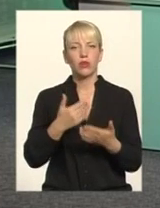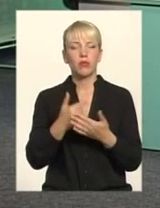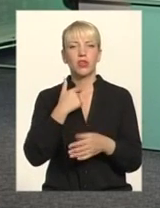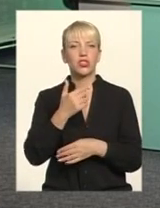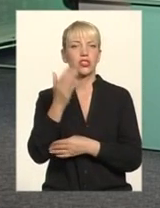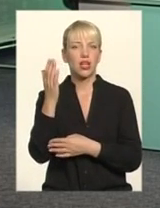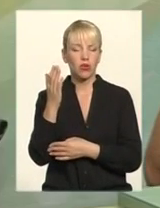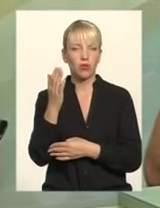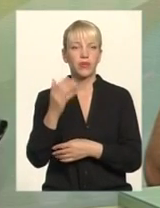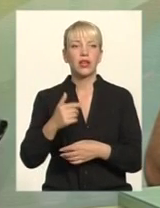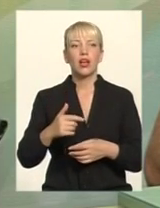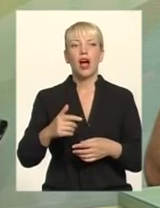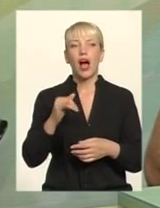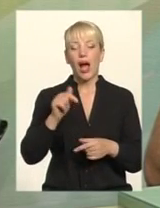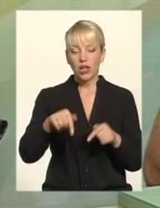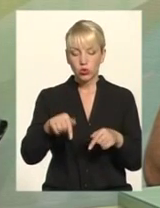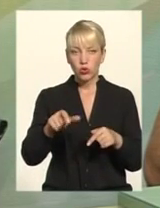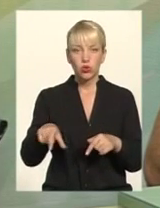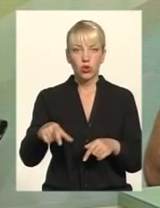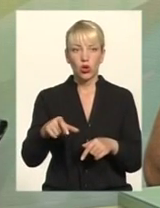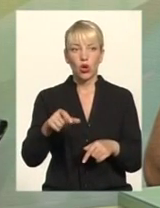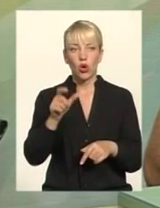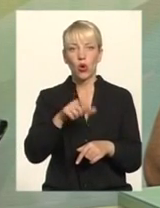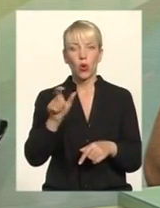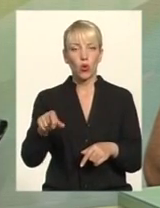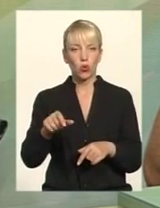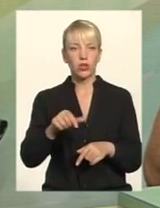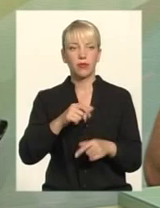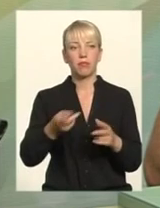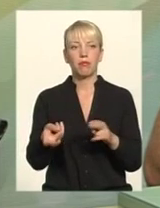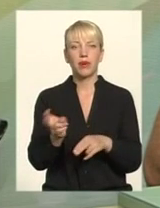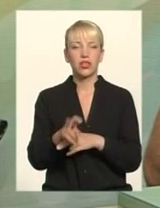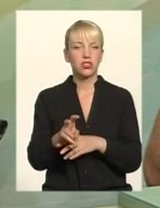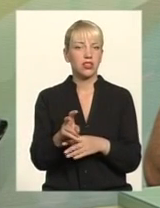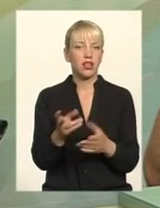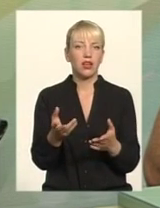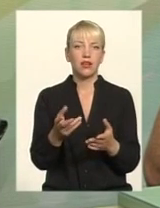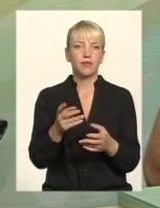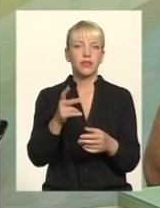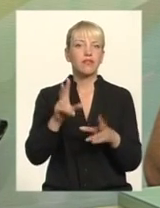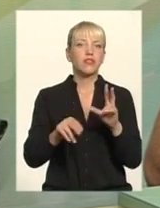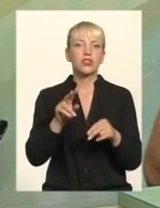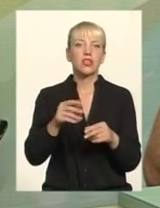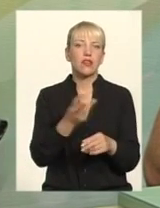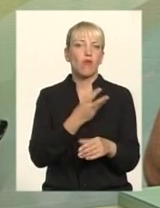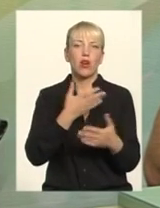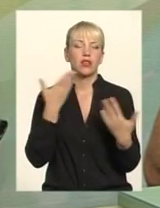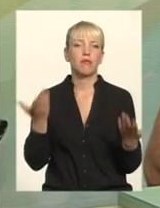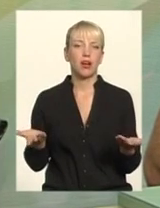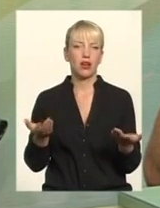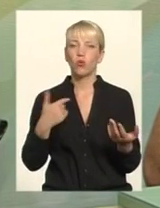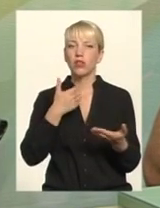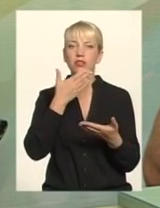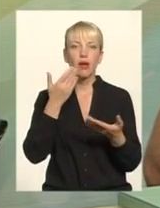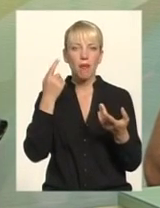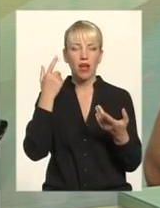підкупу А тут прийшли люди, шляхом на крові прийшли, розумієте? І волі немає, тому і в нас немає ілюзій щодо цієї